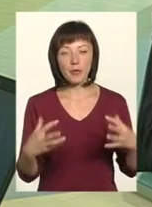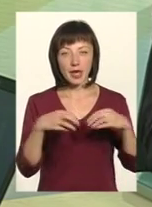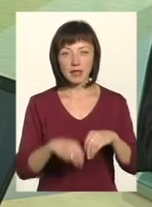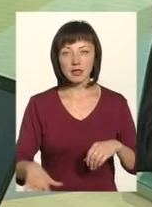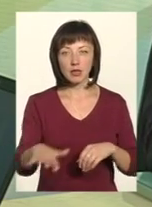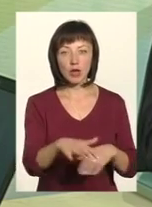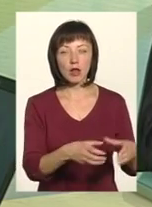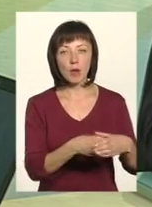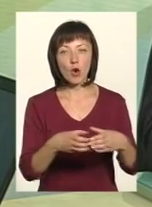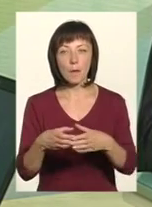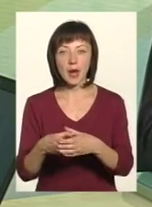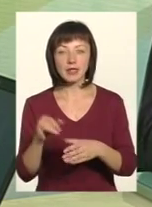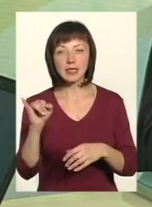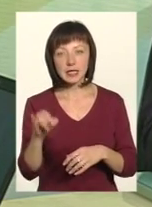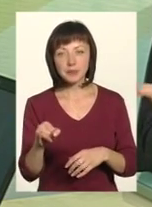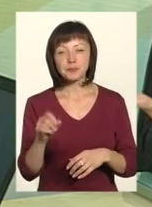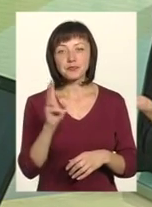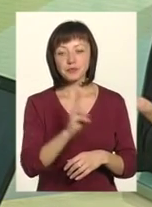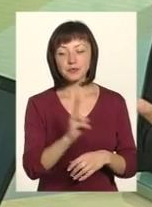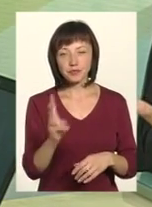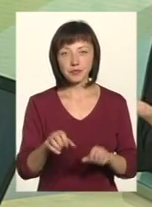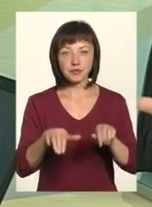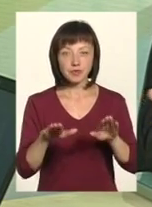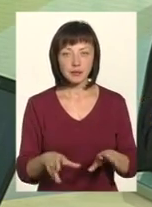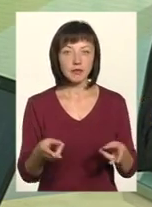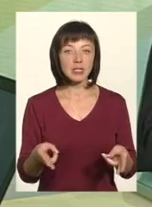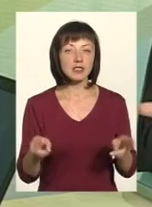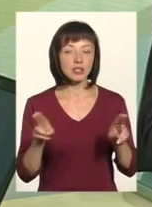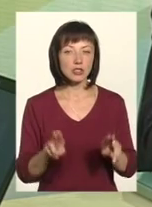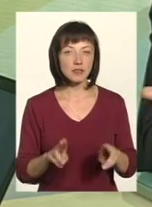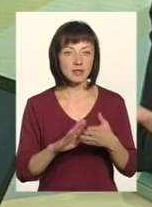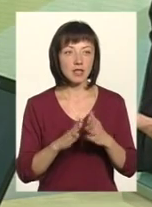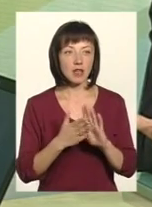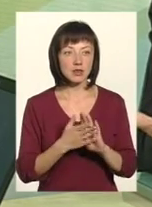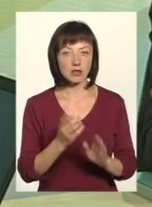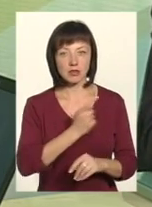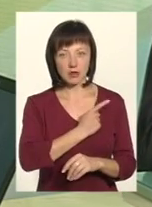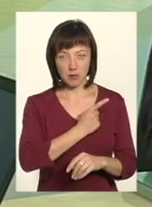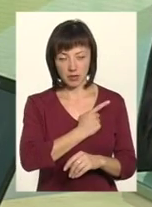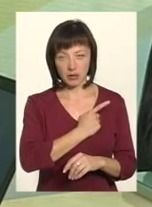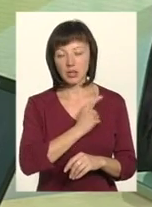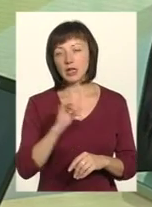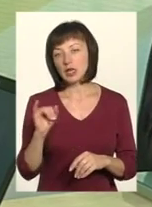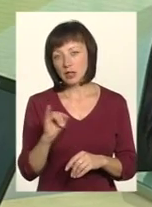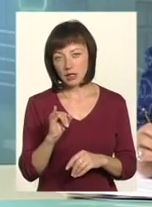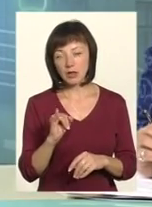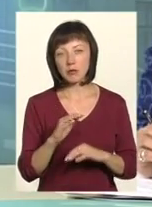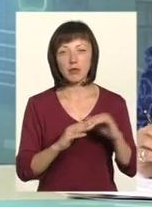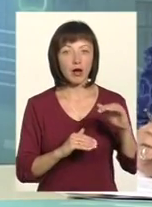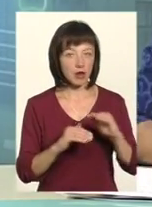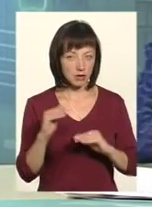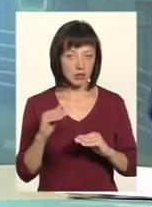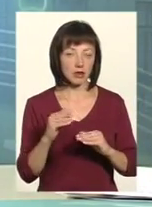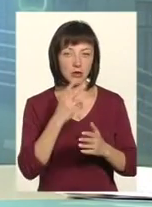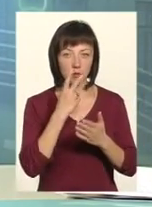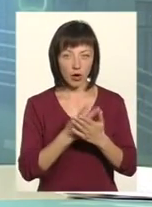територіальними громадами і ті громади, які вирішили залишитися в статусі необ'єднаних. І практика, звичайно,